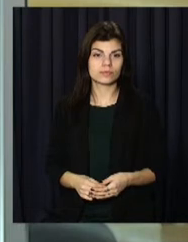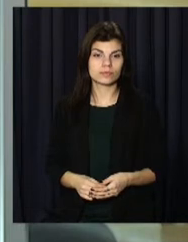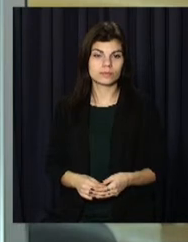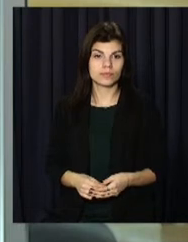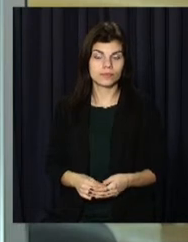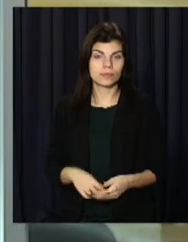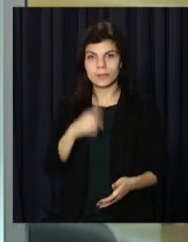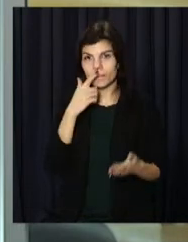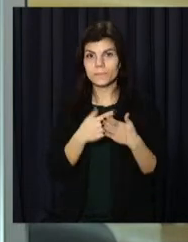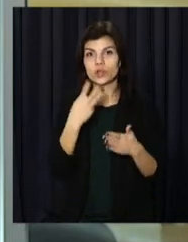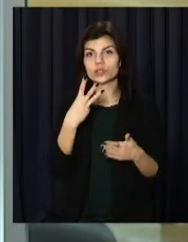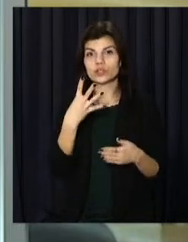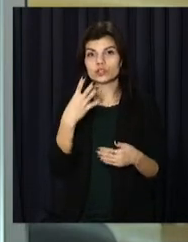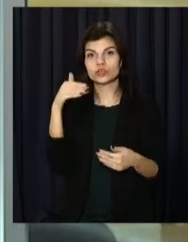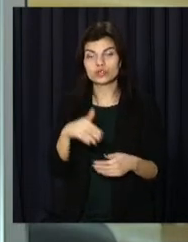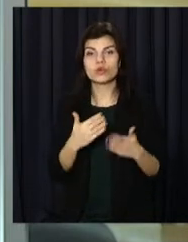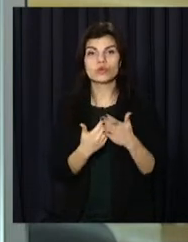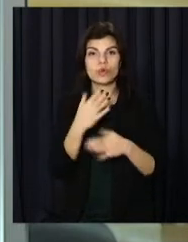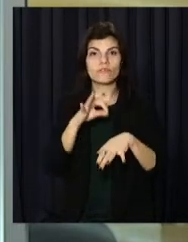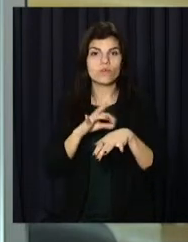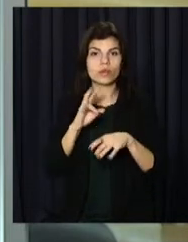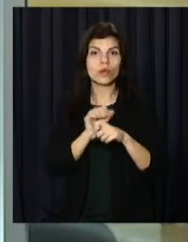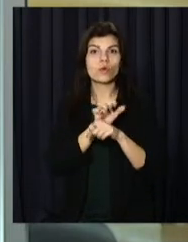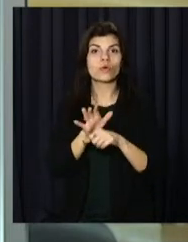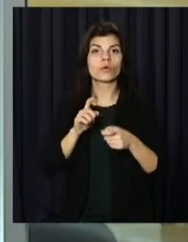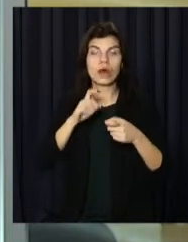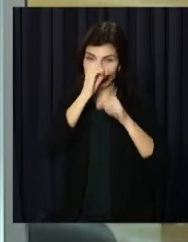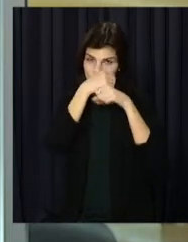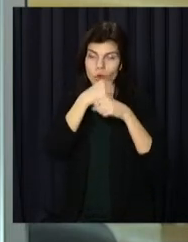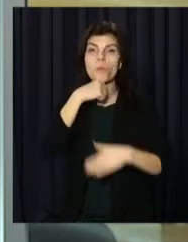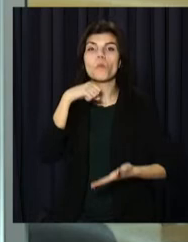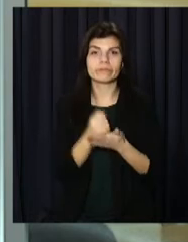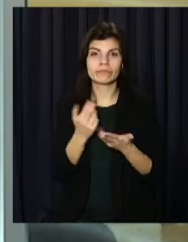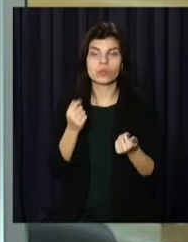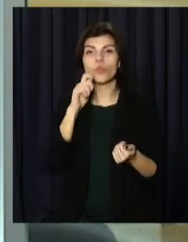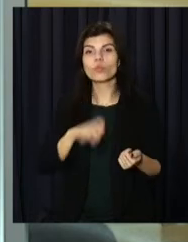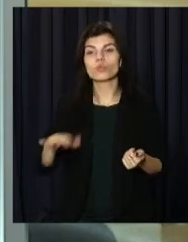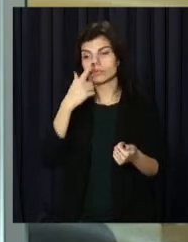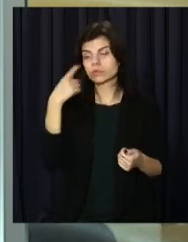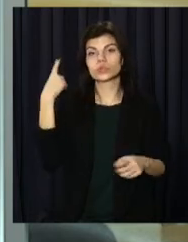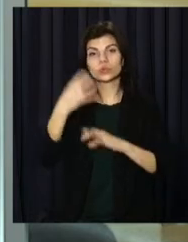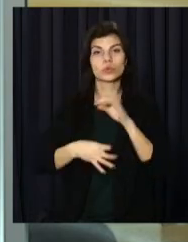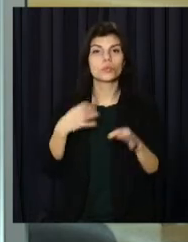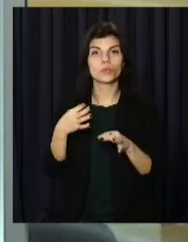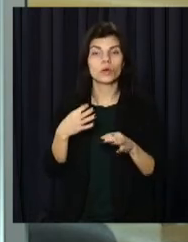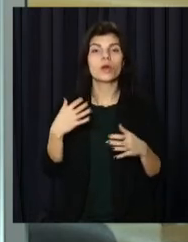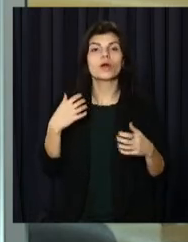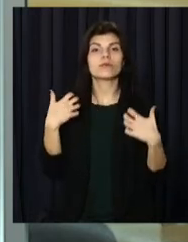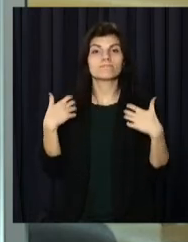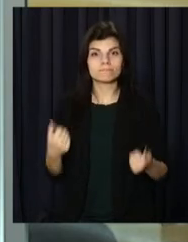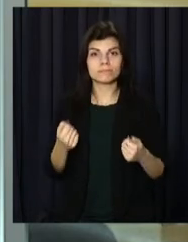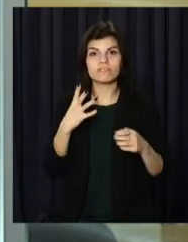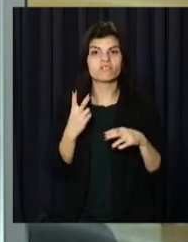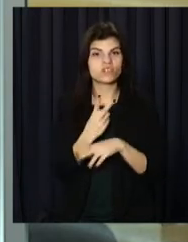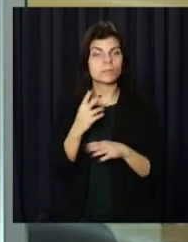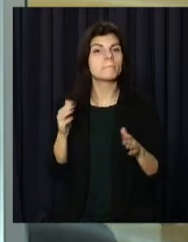Понад 34 тисячі нових хворих на коронавірус лабораторно підтвердили в Україні минулої доби. Побороли недугу